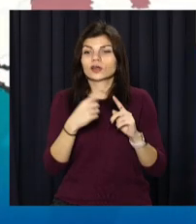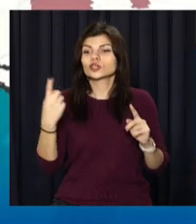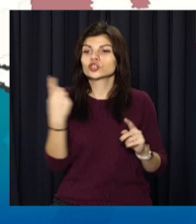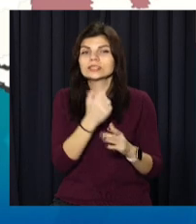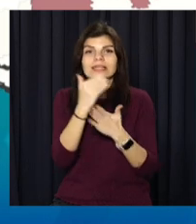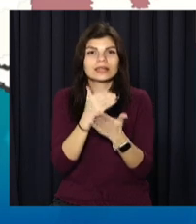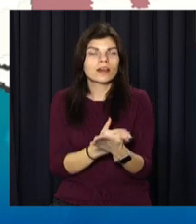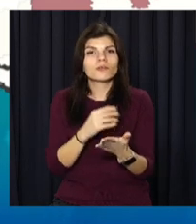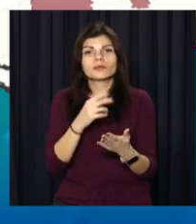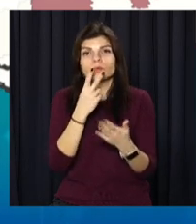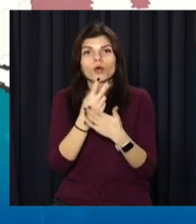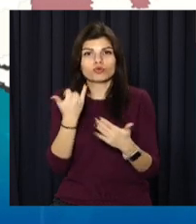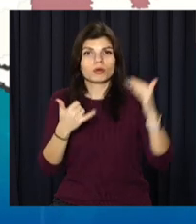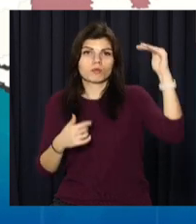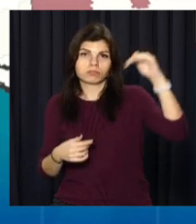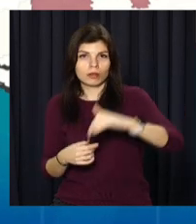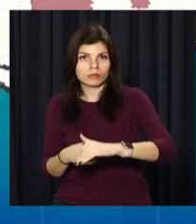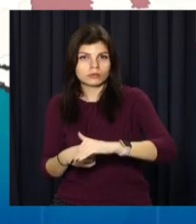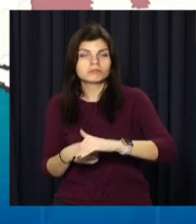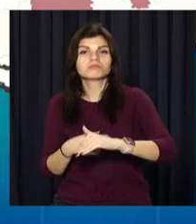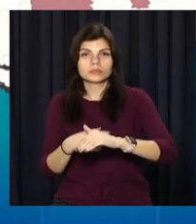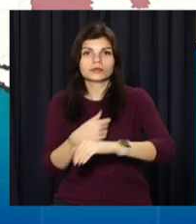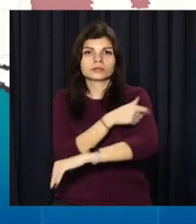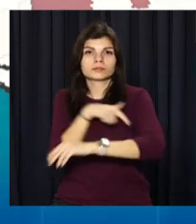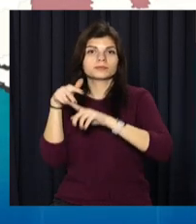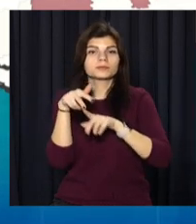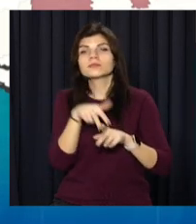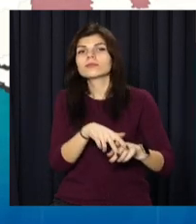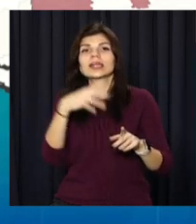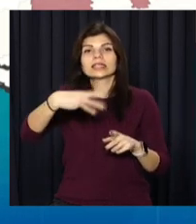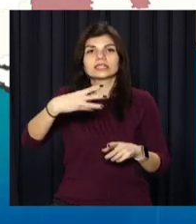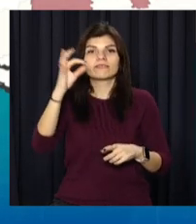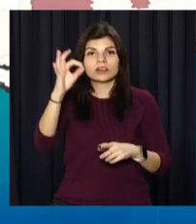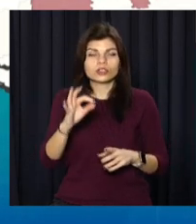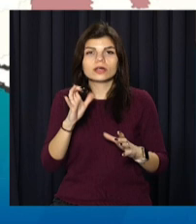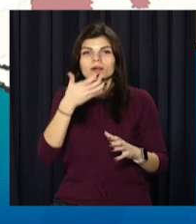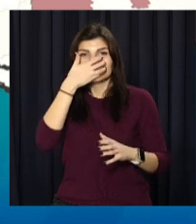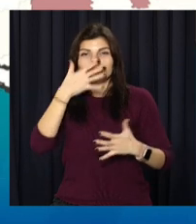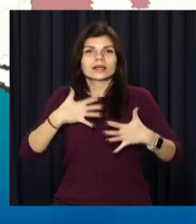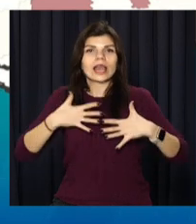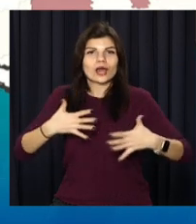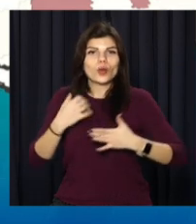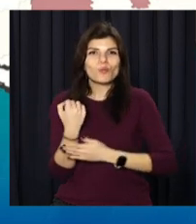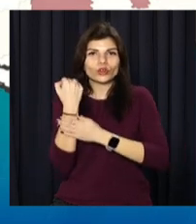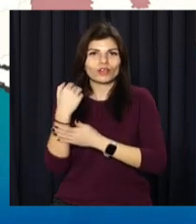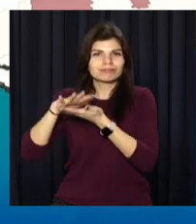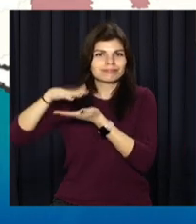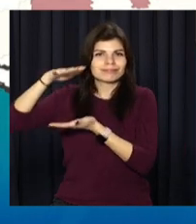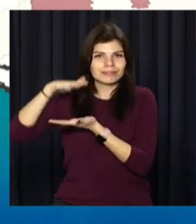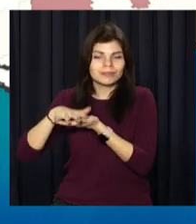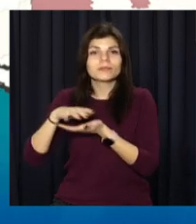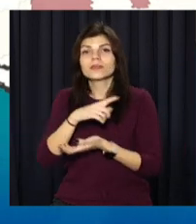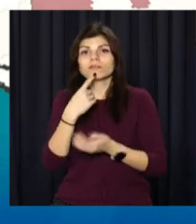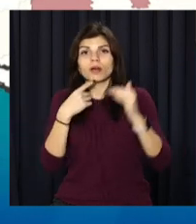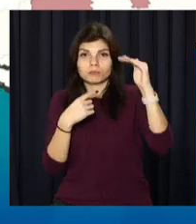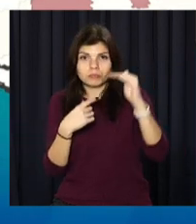демонструє спад. Наразі завантажені 30% ліжок з кисневою підтримкою. За попередніми оцінками знизилася й